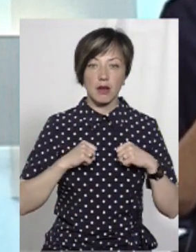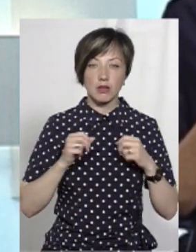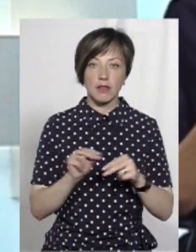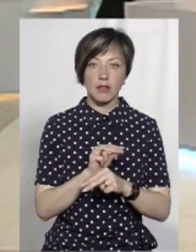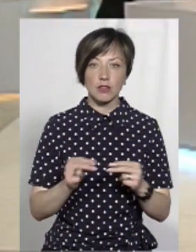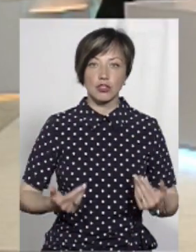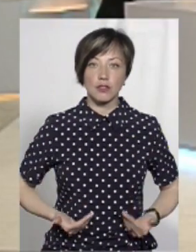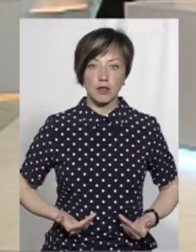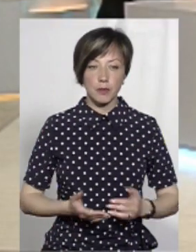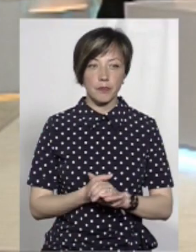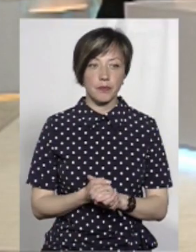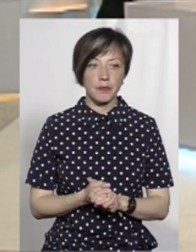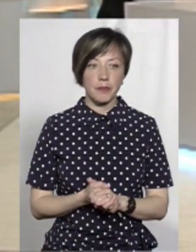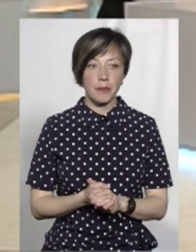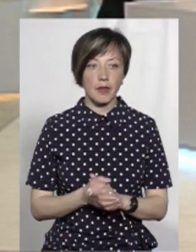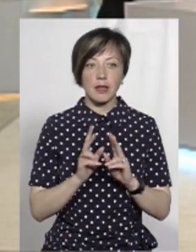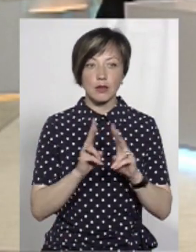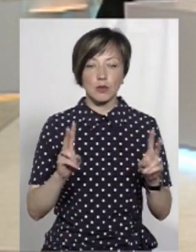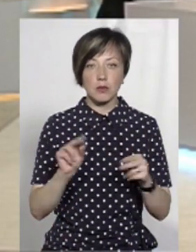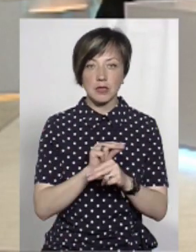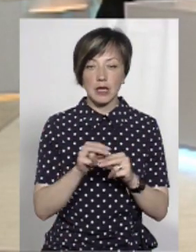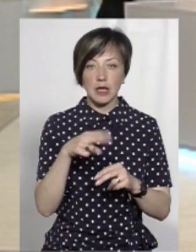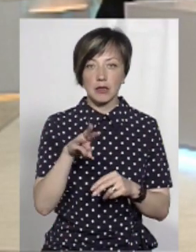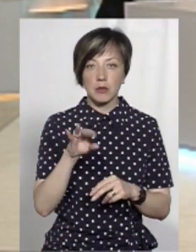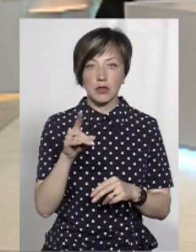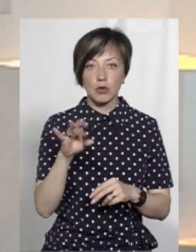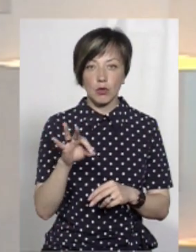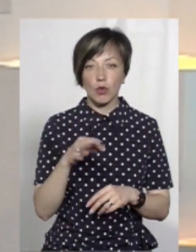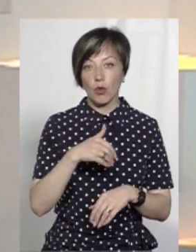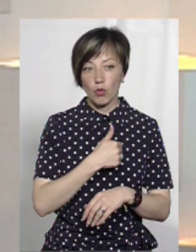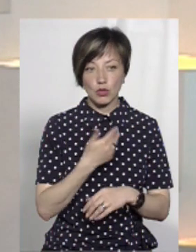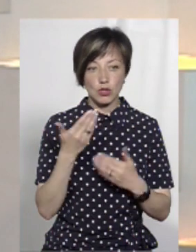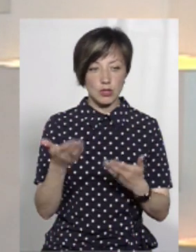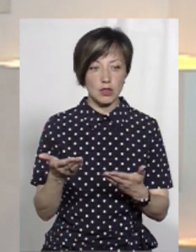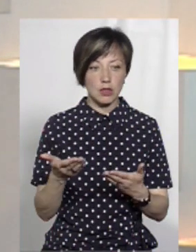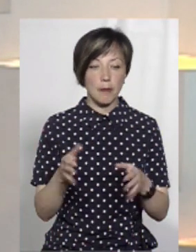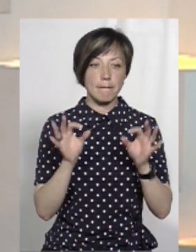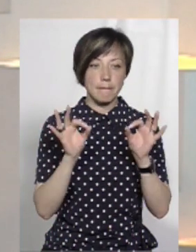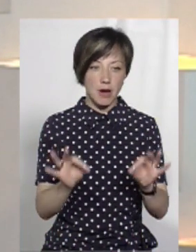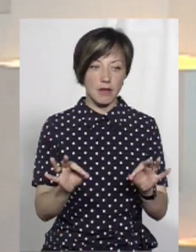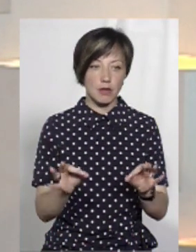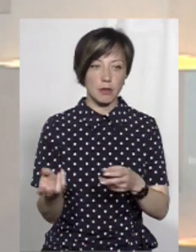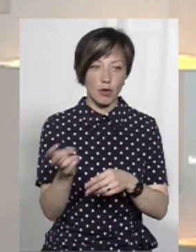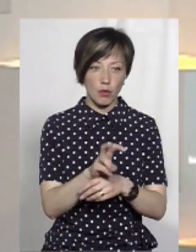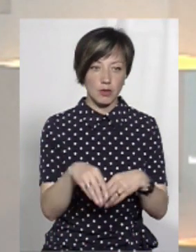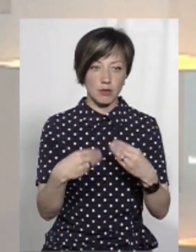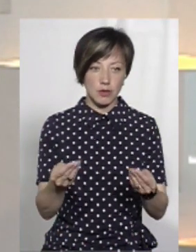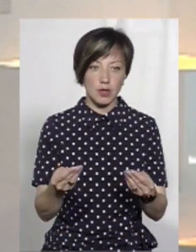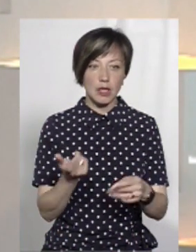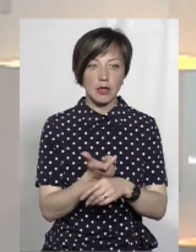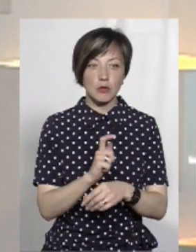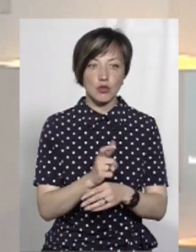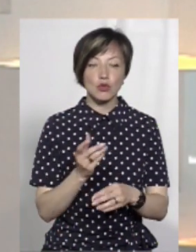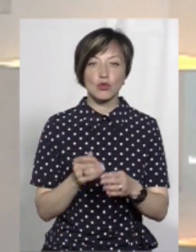Ну, по-перше, це я не знаю, писав. Дмитро, я вам скажу так, якщо хочете правди, завжди приходьте, ми вам її дамо.